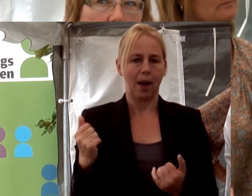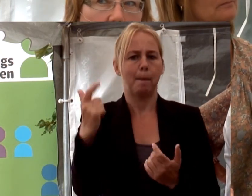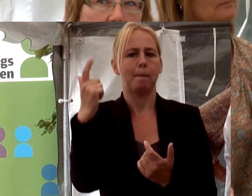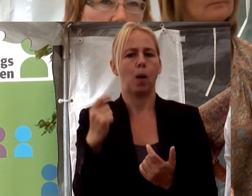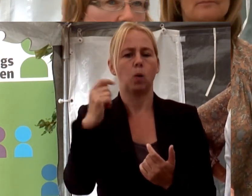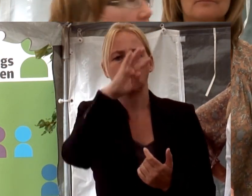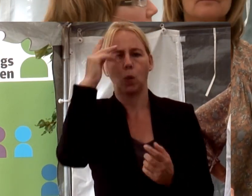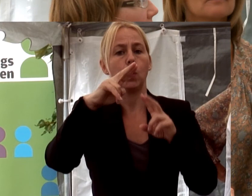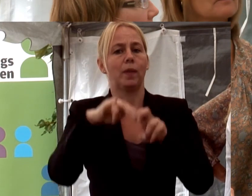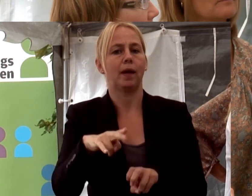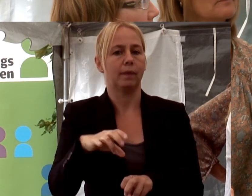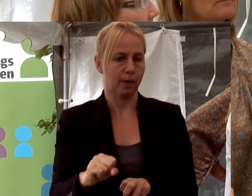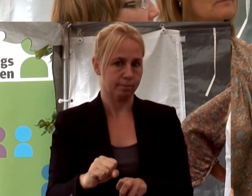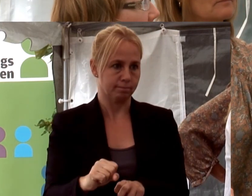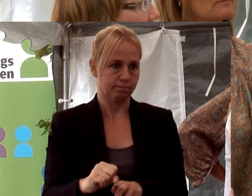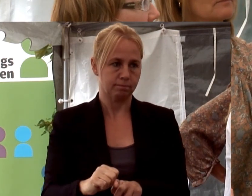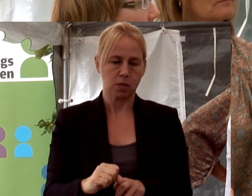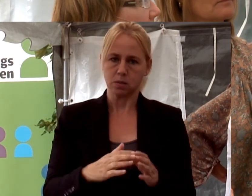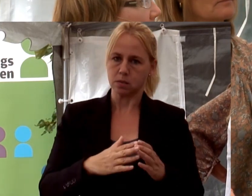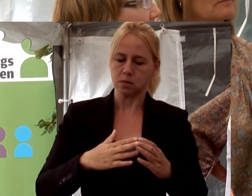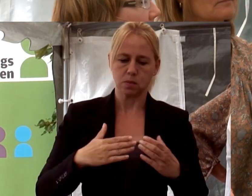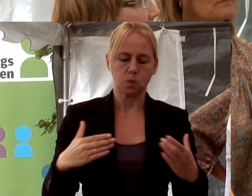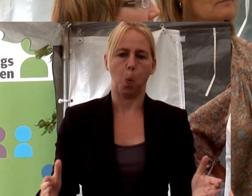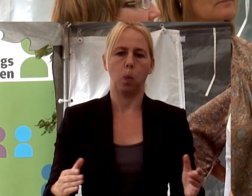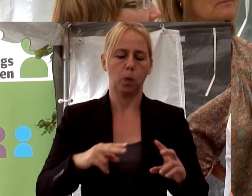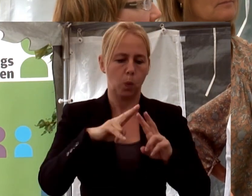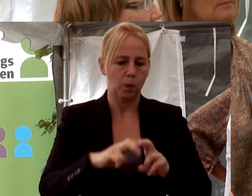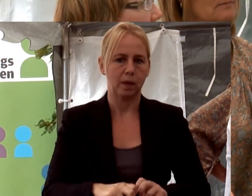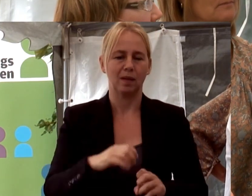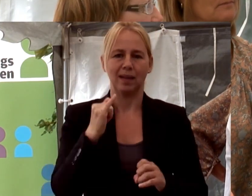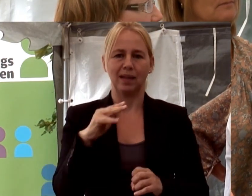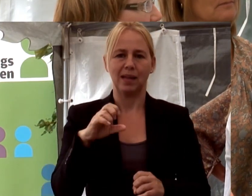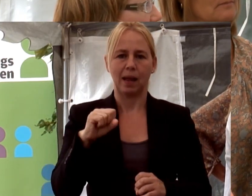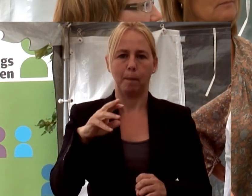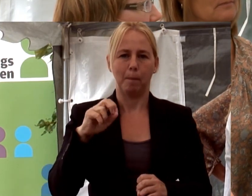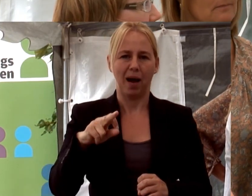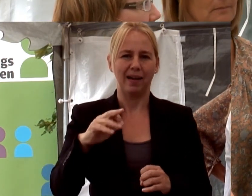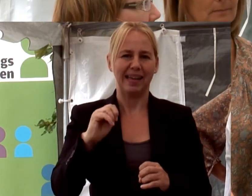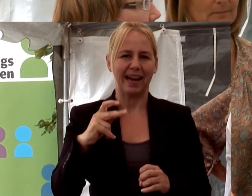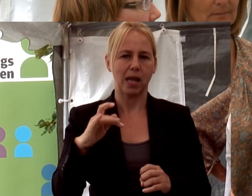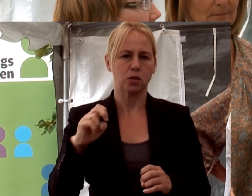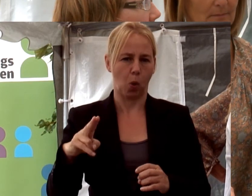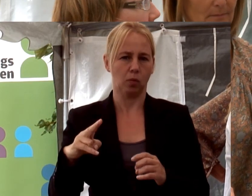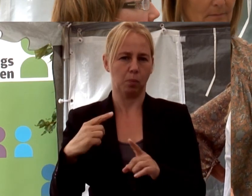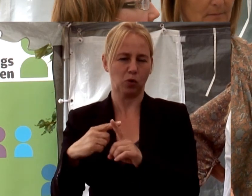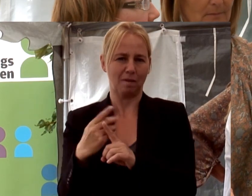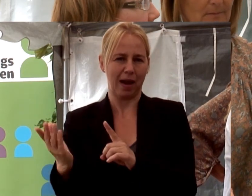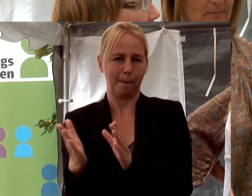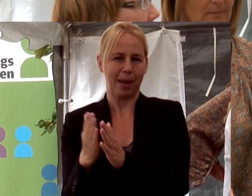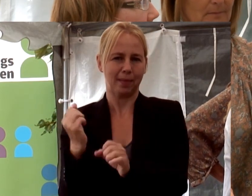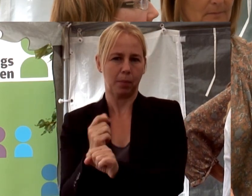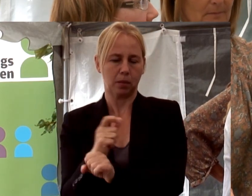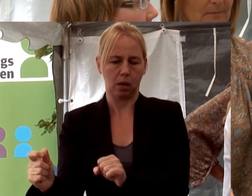pensionsåldersutredningen. En jättestor utredning av Ingemar Eriksson och medarbetare. Och där finns